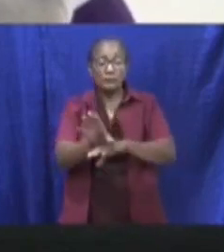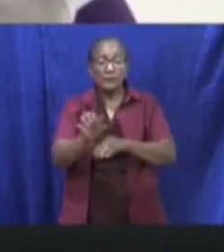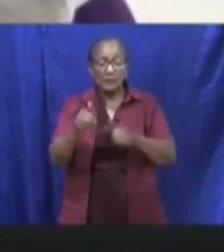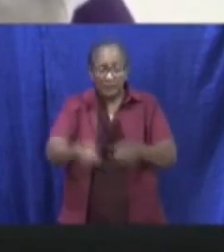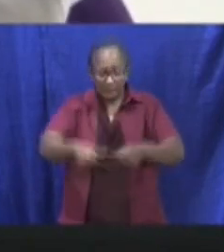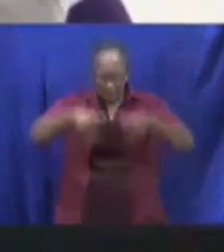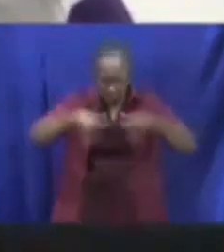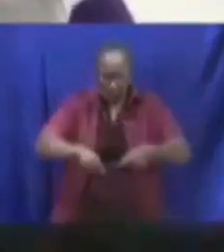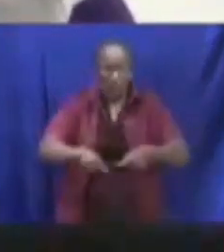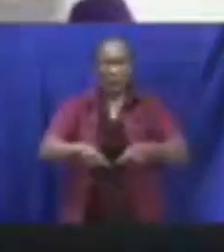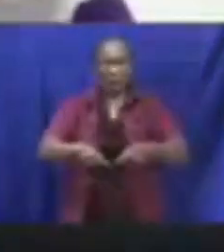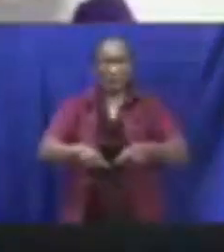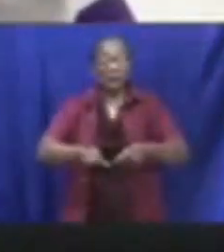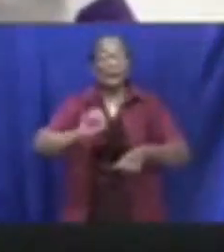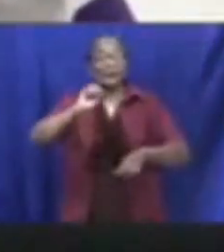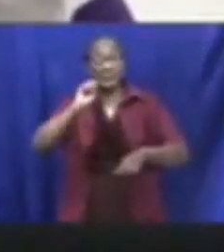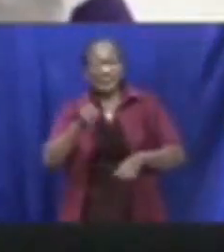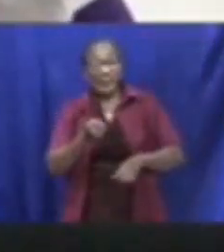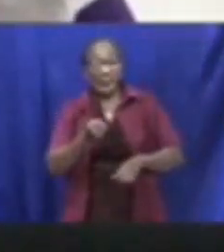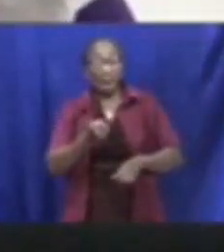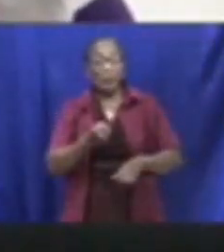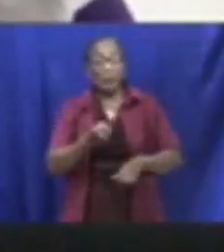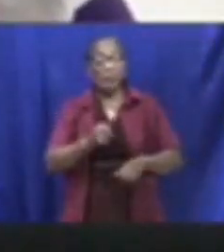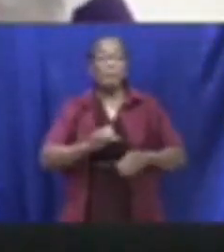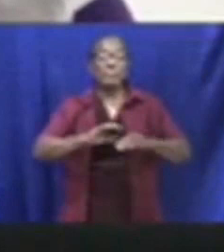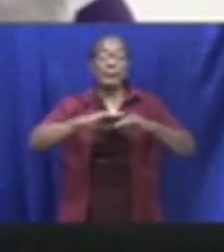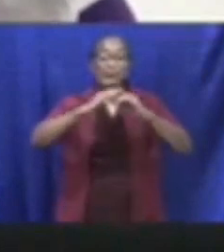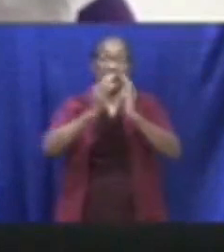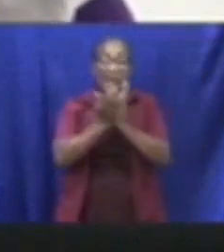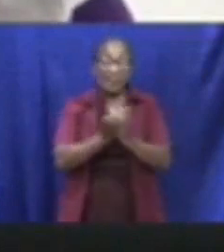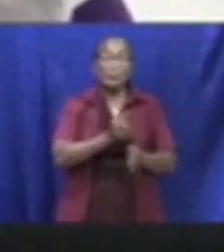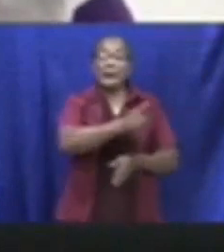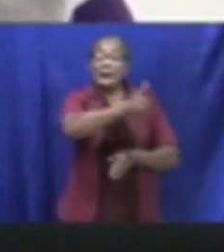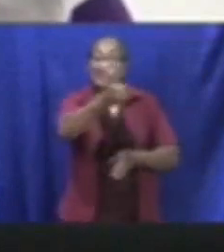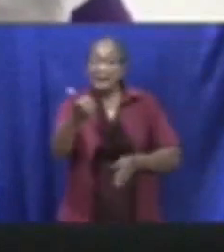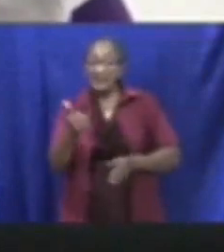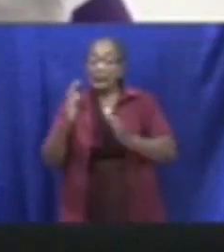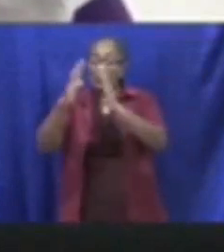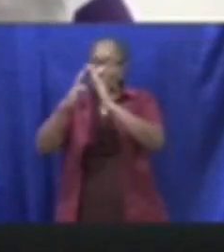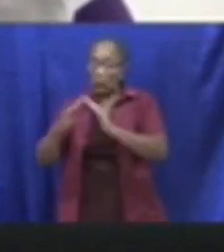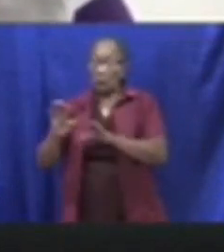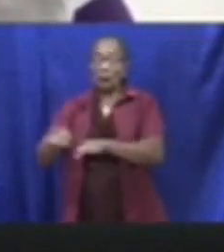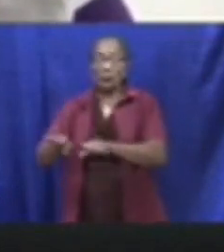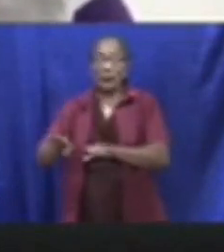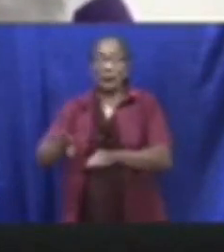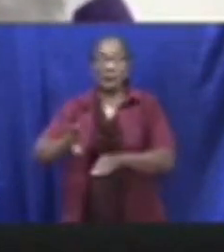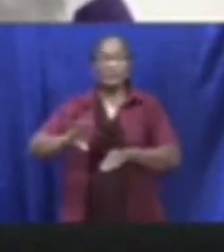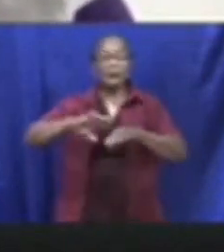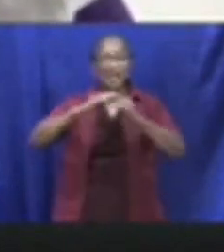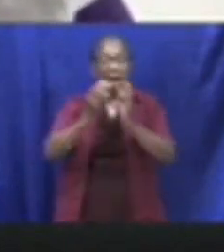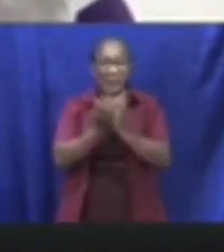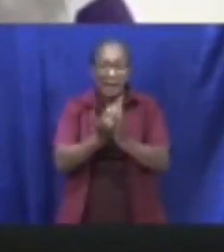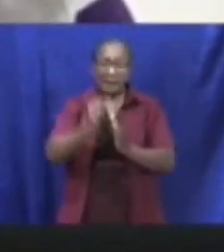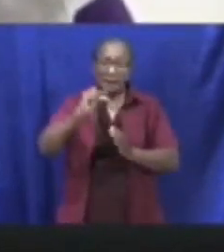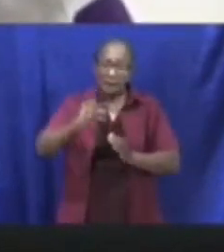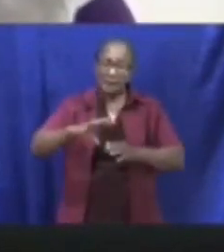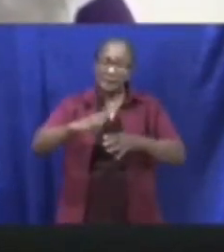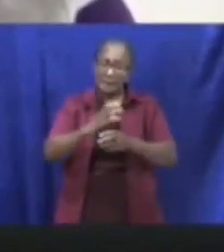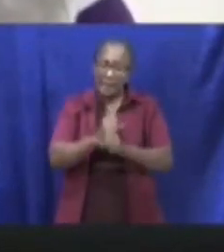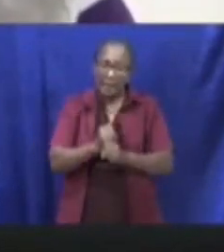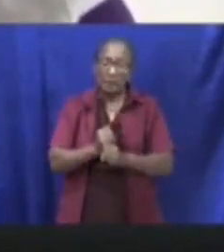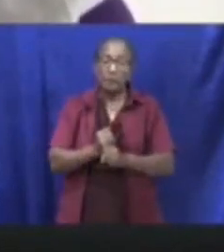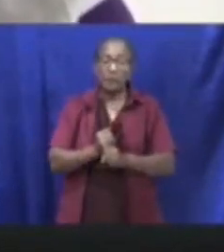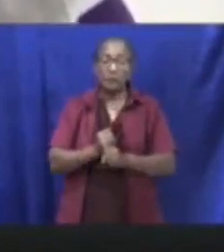d'ici. En dat mee, kumustak je dat alas ma musta oso. Want alle beaches helpen om u